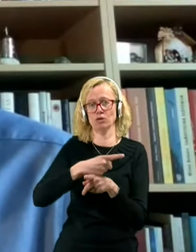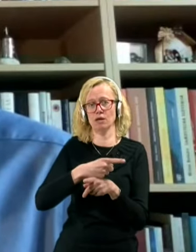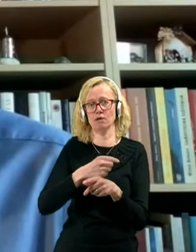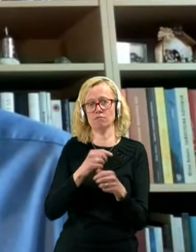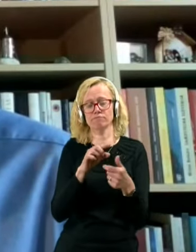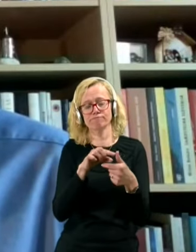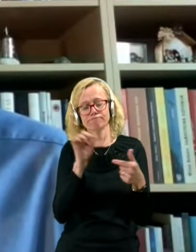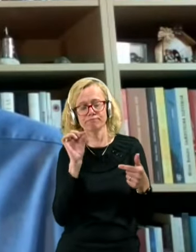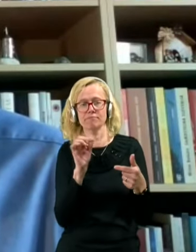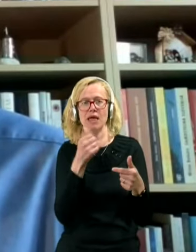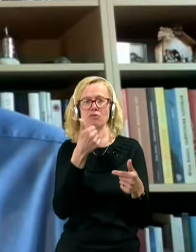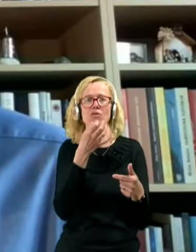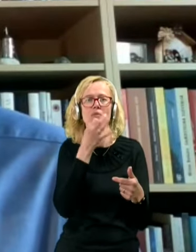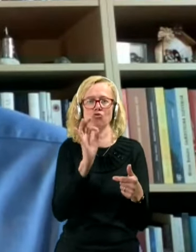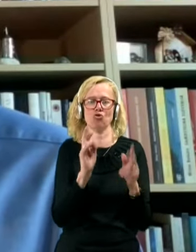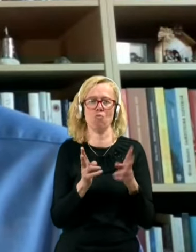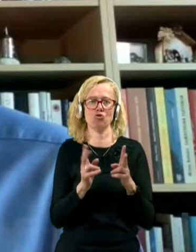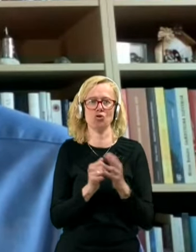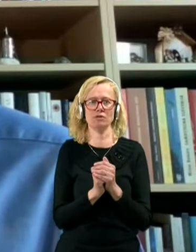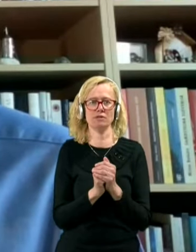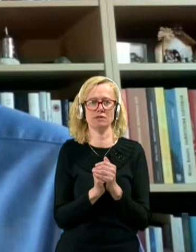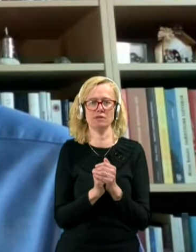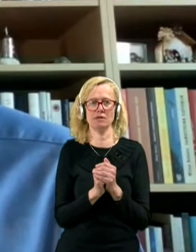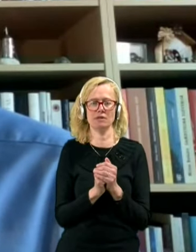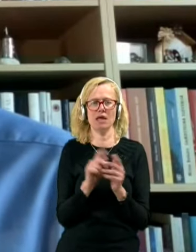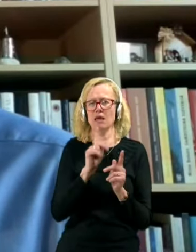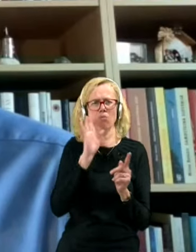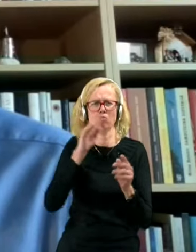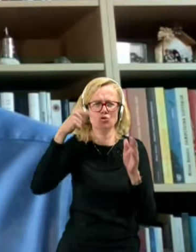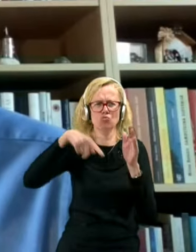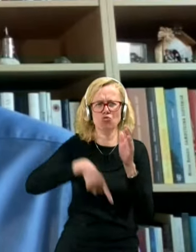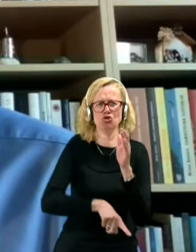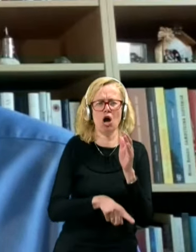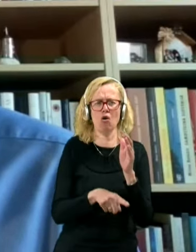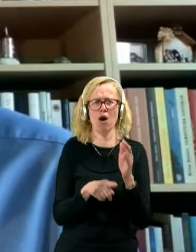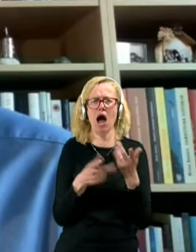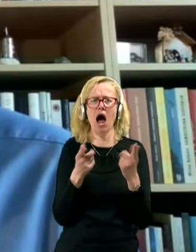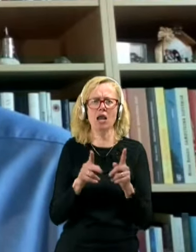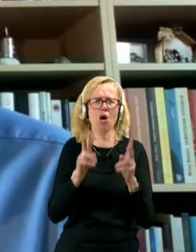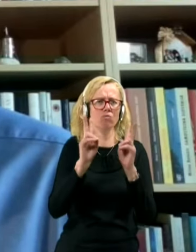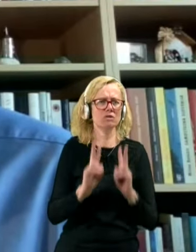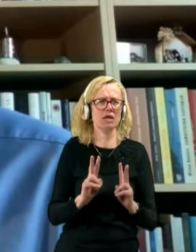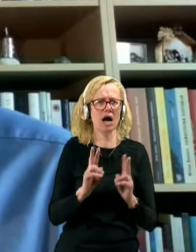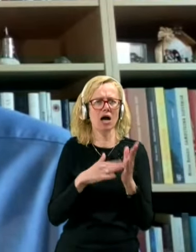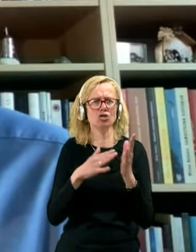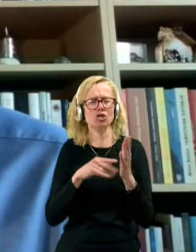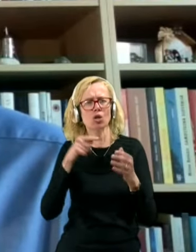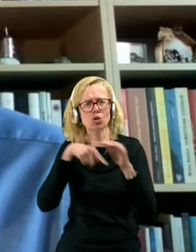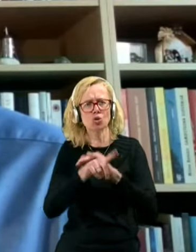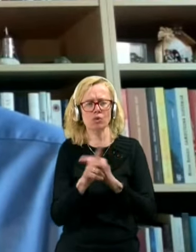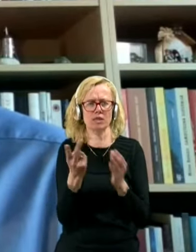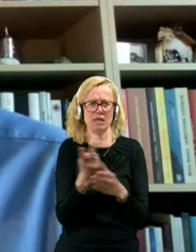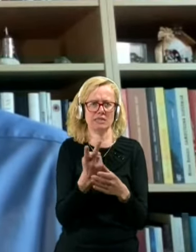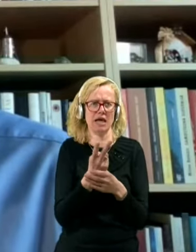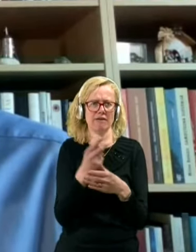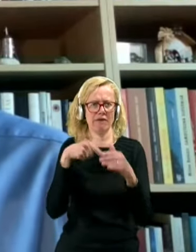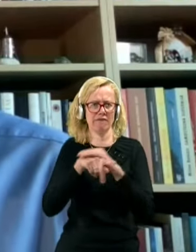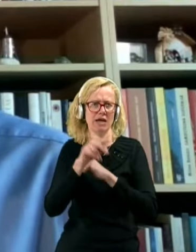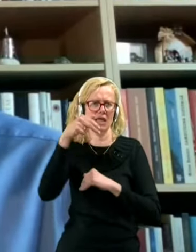tista najboljša opcija. Seveda, da se jaz ne spuščam v to, ali obstajajo kajštenotrene rezerve, nije zdajo.